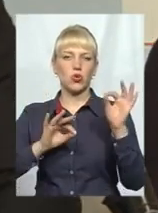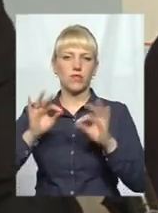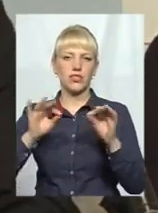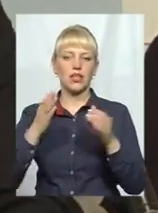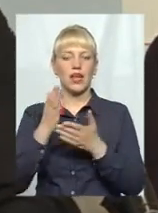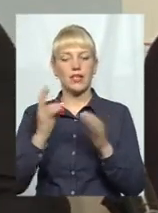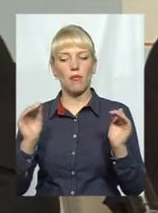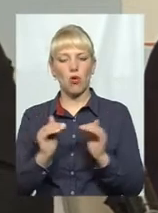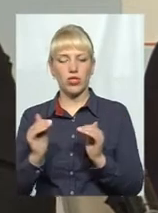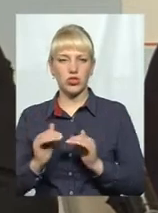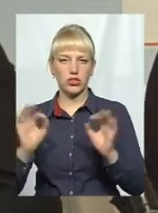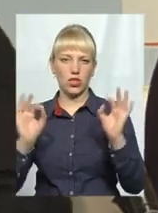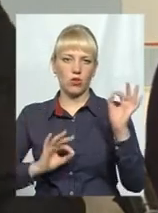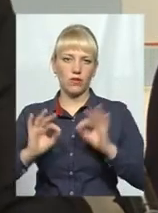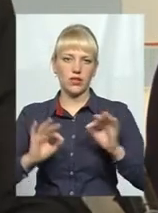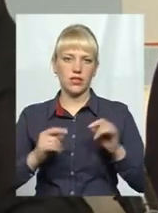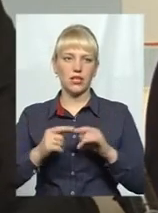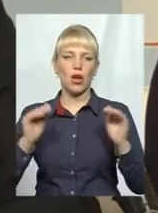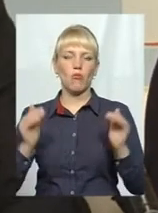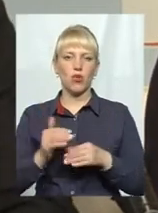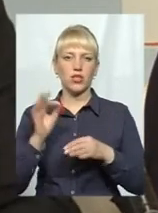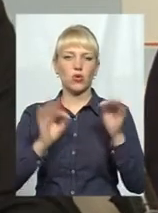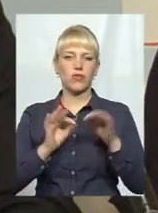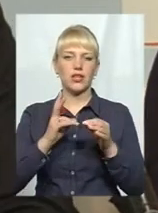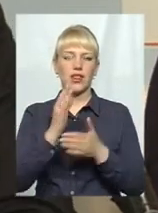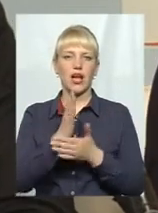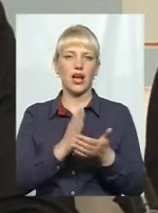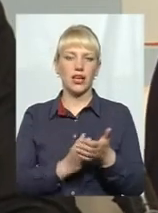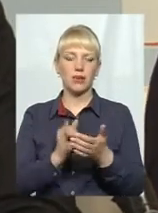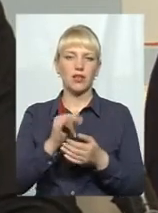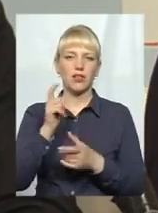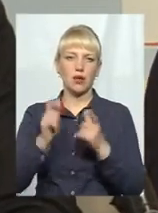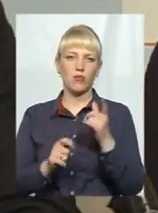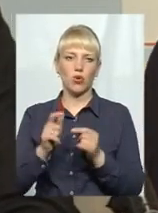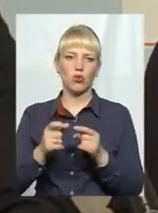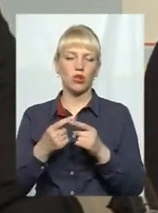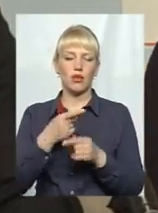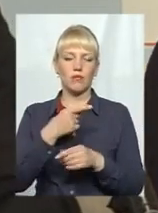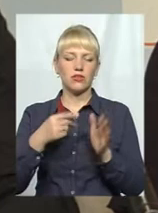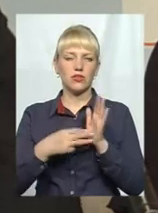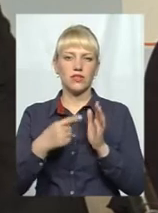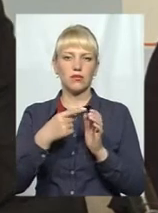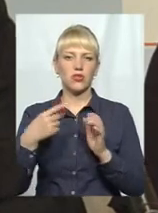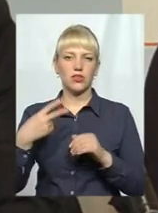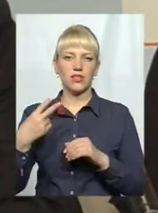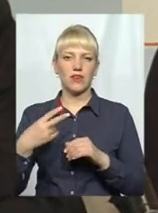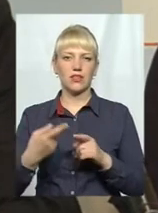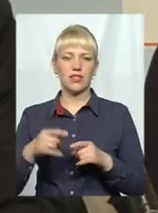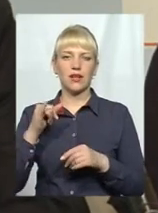є і понижуючий коефіцієнт. Понижуючий коефіцієнт у нас йде на хлібобулочні і молочні, тобто 0,8, тобто мінус 20% получається від вартості.